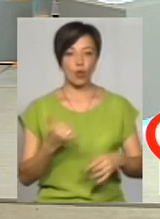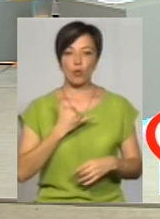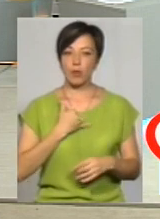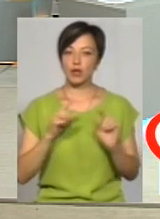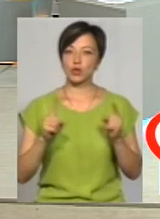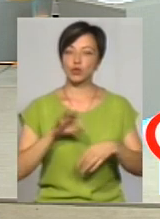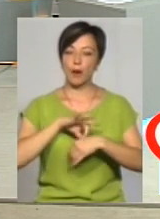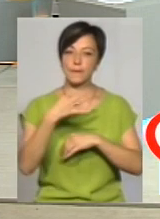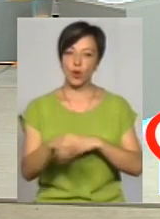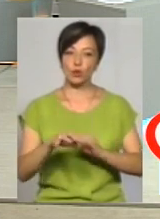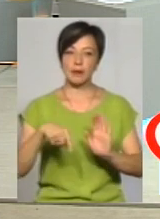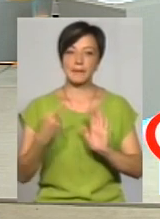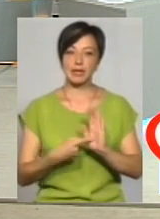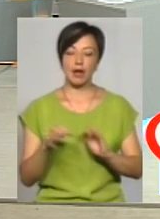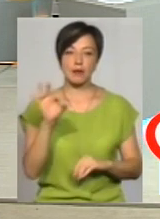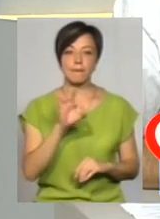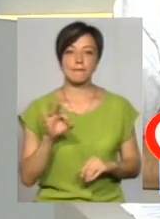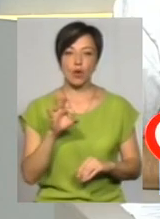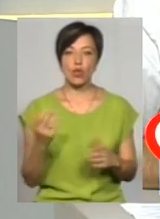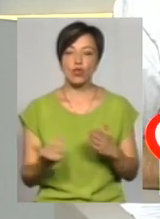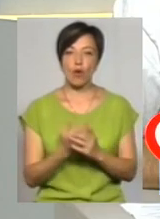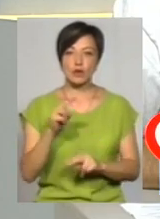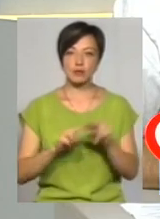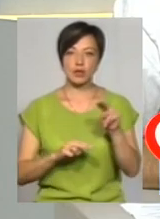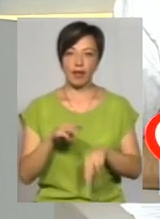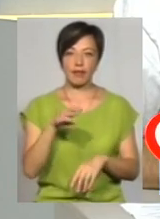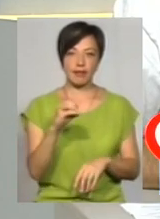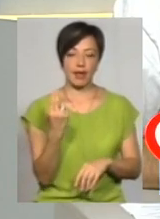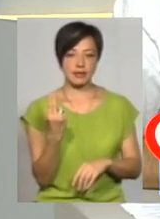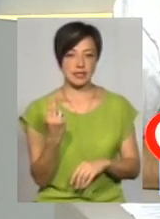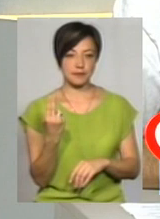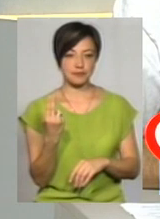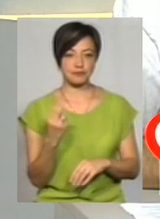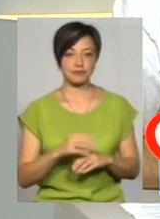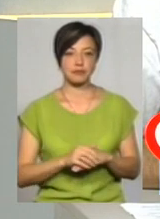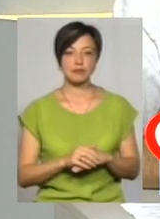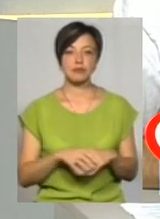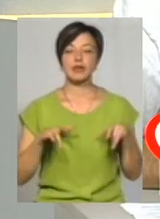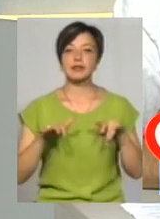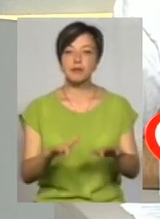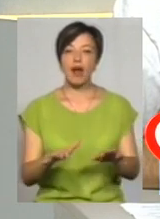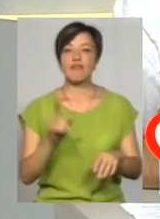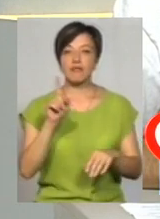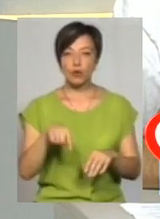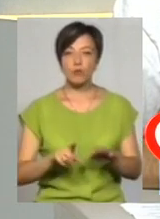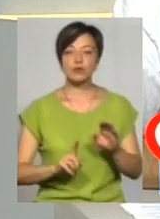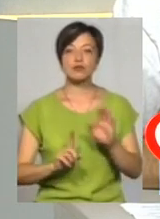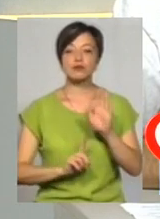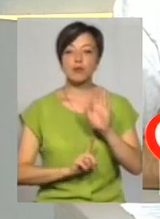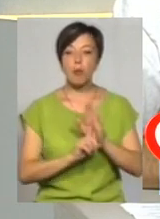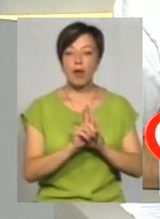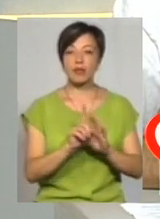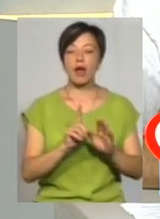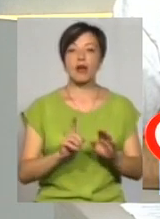дуже болюче питання щодо новозбудованої ТЕС. А справа в тому, що з моменту запуску і до її